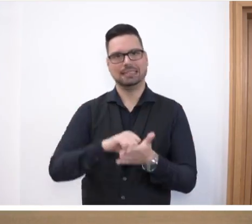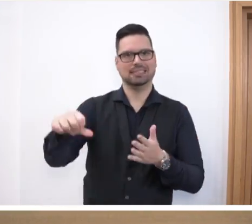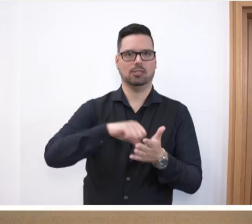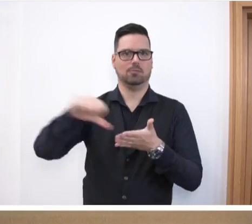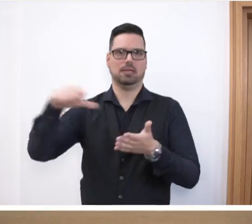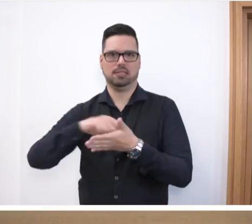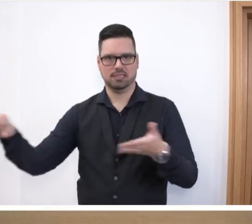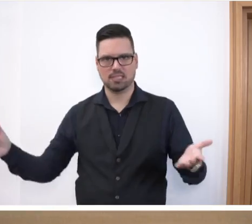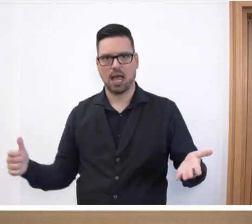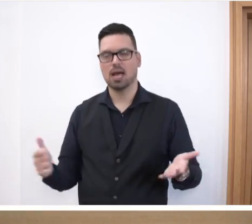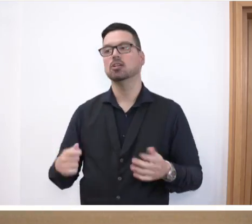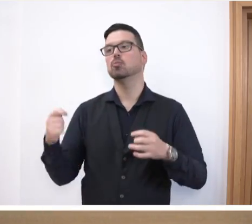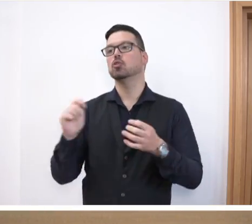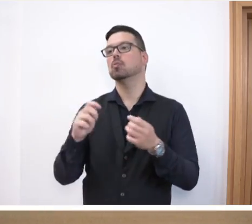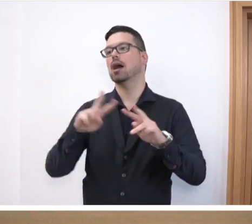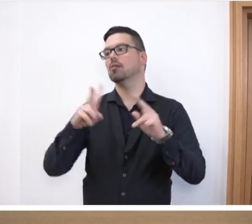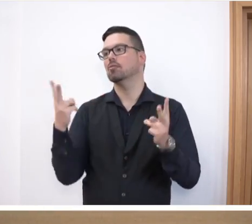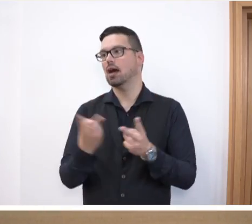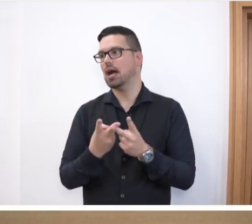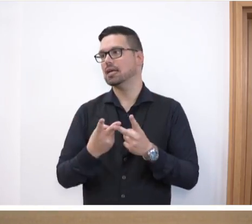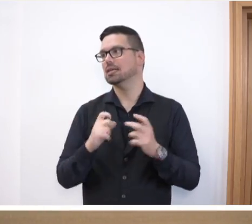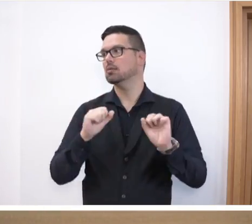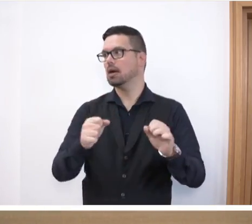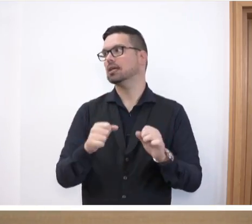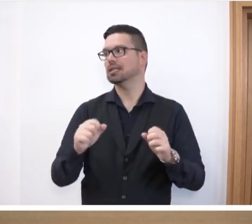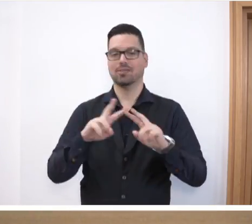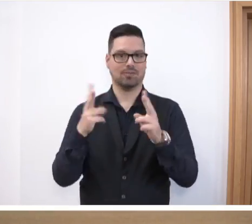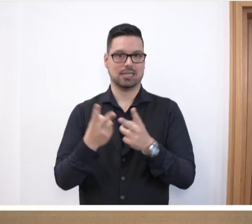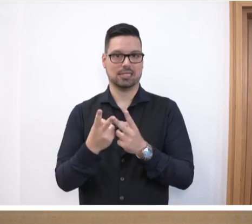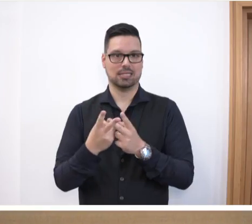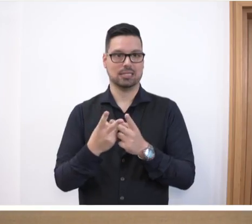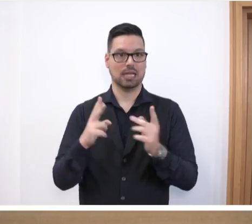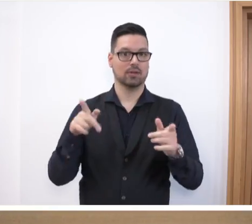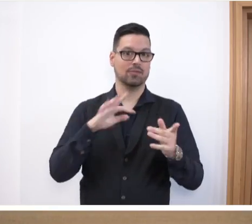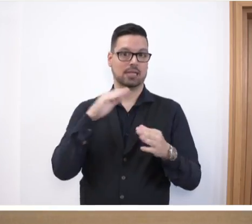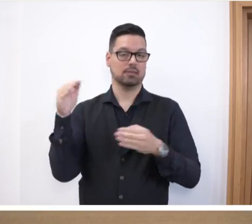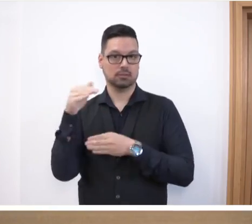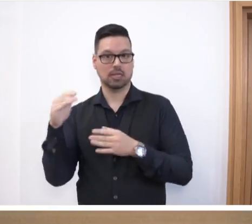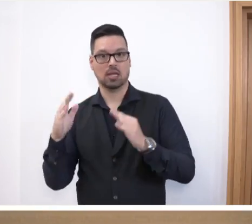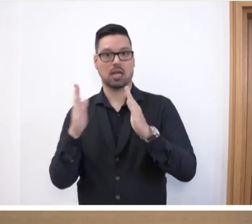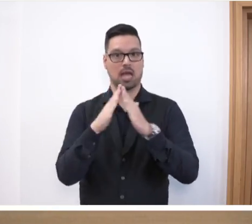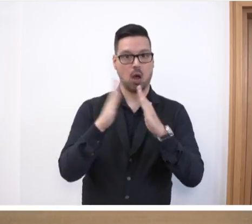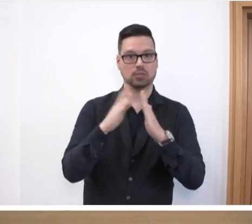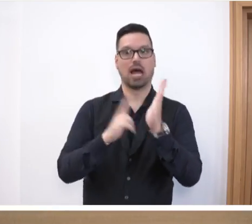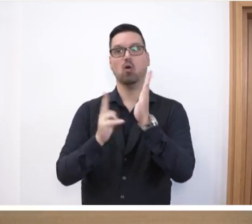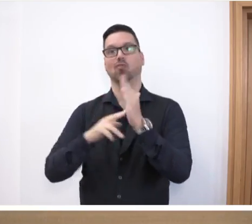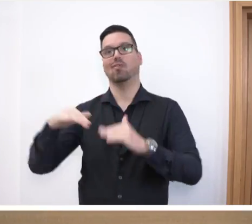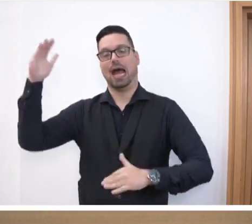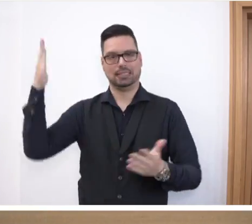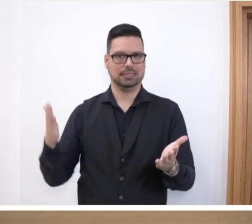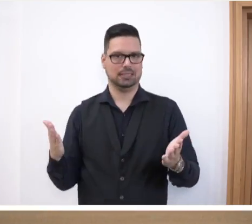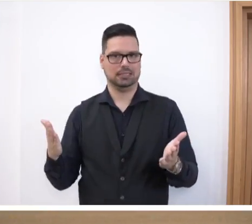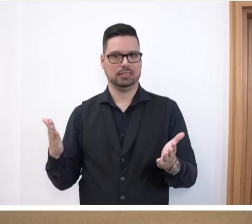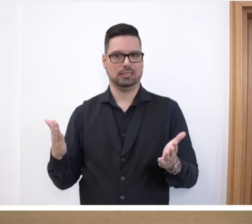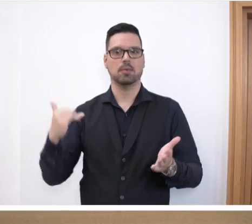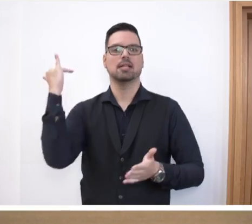Wenn Sie das über Vereine machen, dann haben Sie das Problem, dass Sie Drittbettfahrer haben, deren Immobilie aufgewertet wird, aber